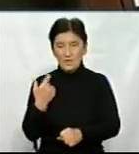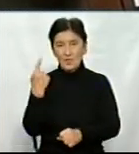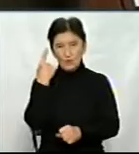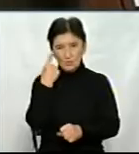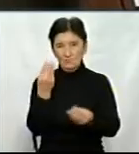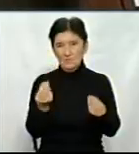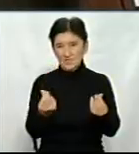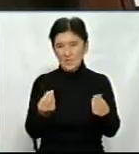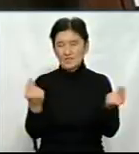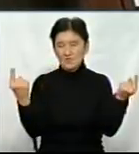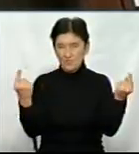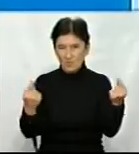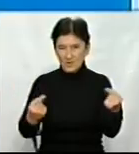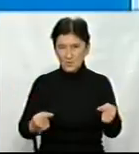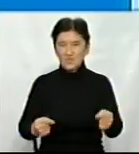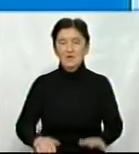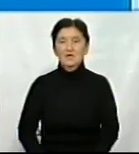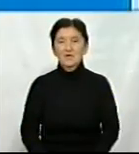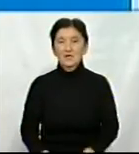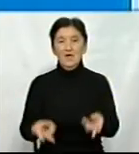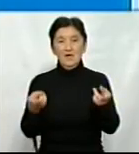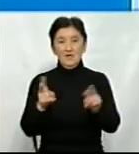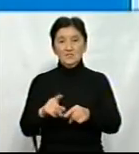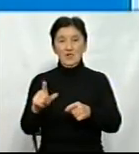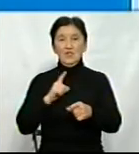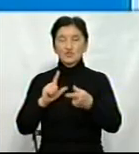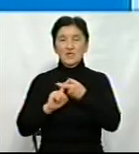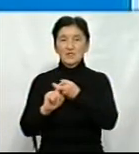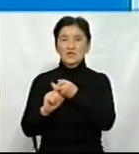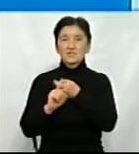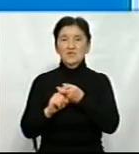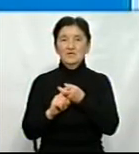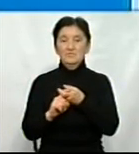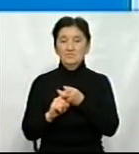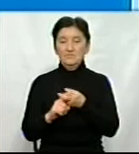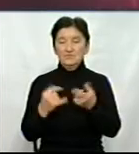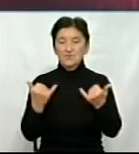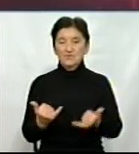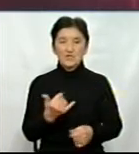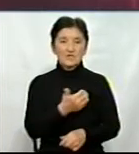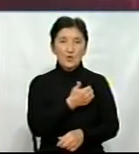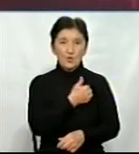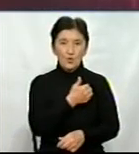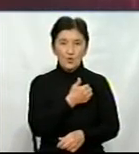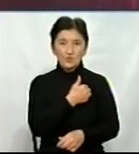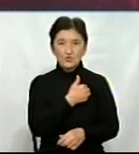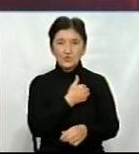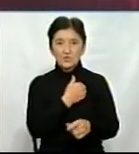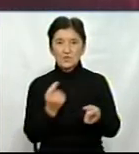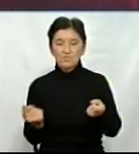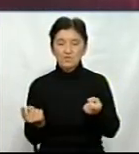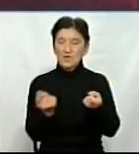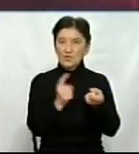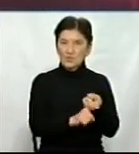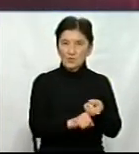впадуть. Дякую вам, залишайтеся з нами на зв'язку, ми ще з вами повернемося до вас. Зараз ми хочемо приєднати до нас